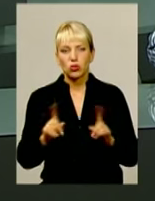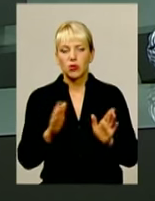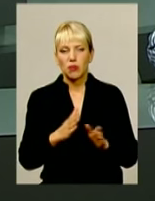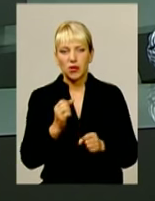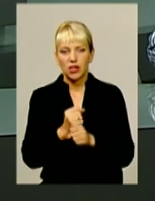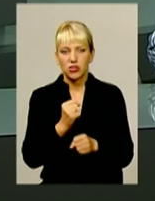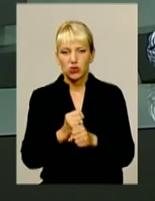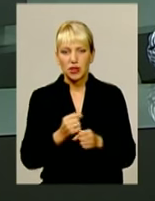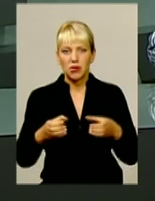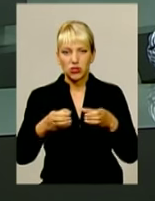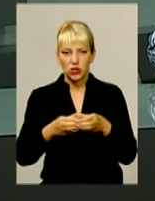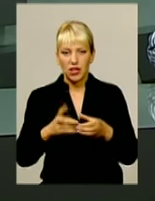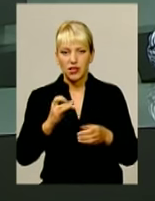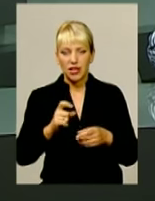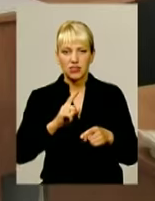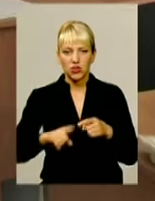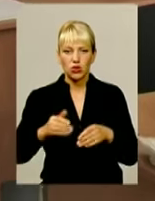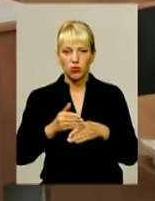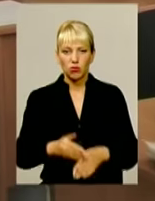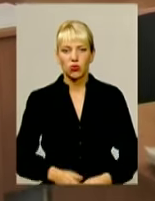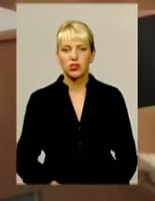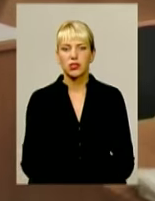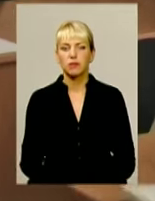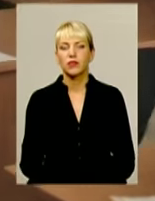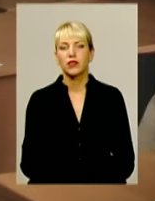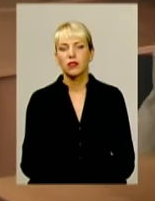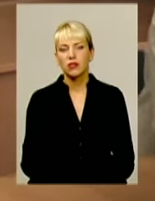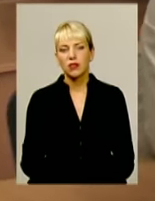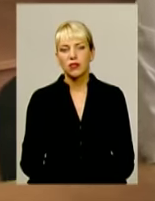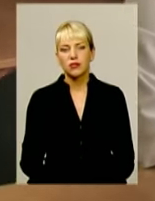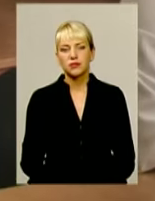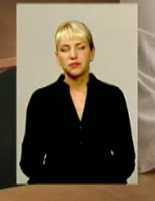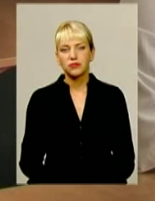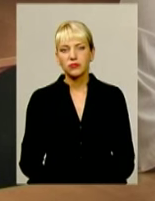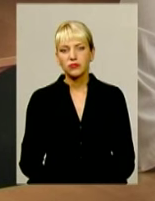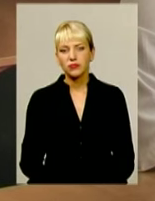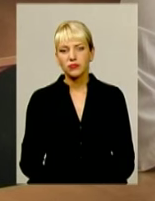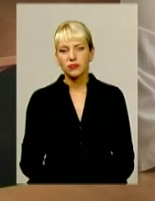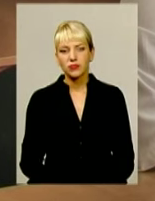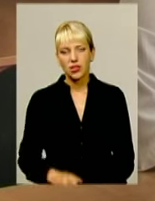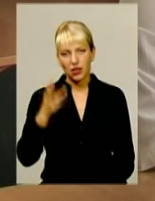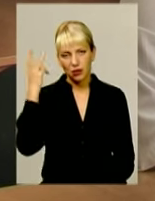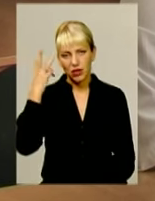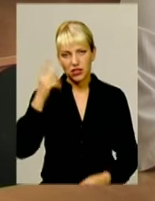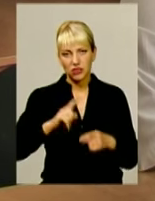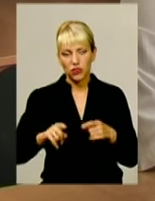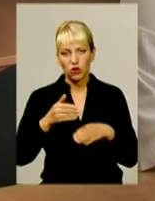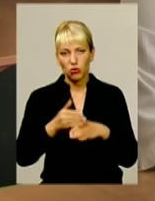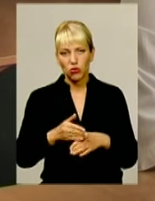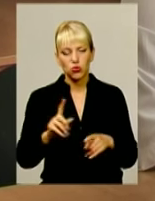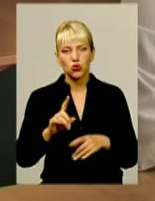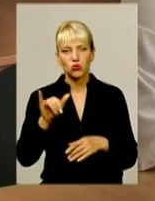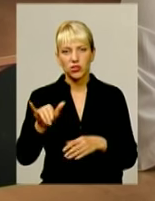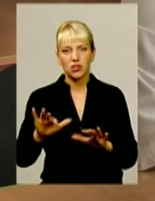станціях екстреної меддопомоги. Хмельницький швидка диспетчер 3 зіслупив вас. Що вас трапилося?